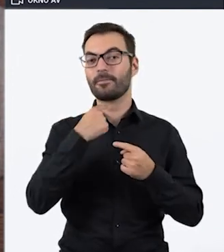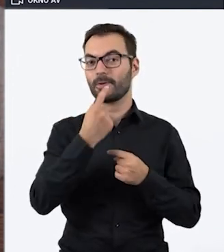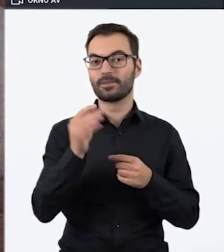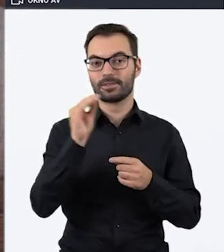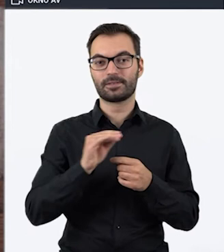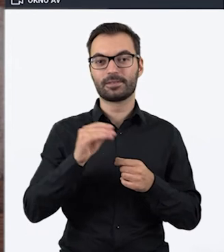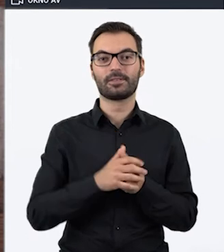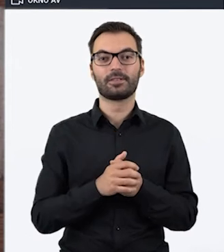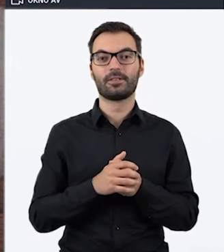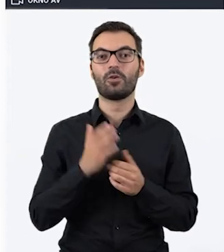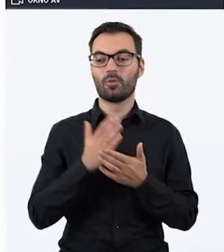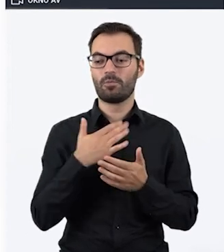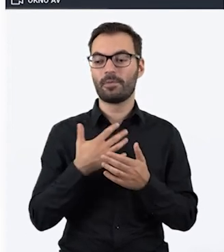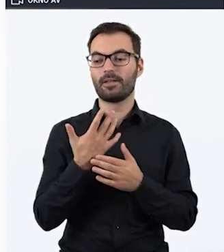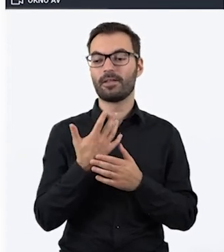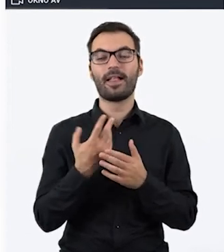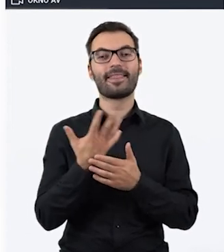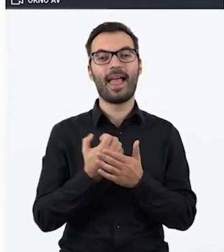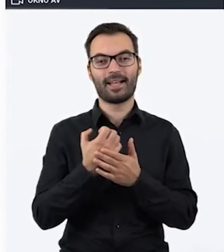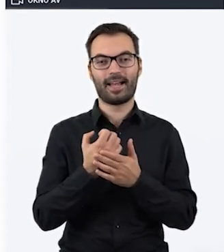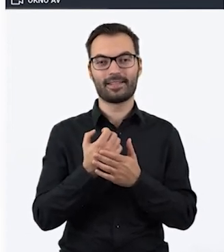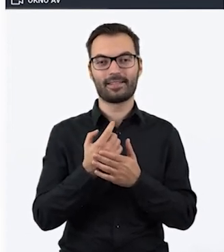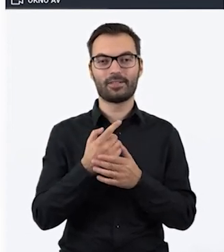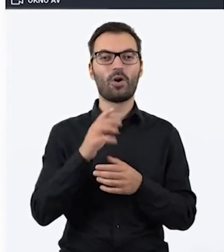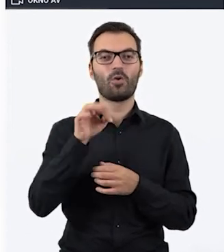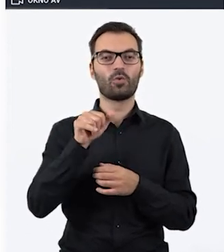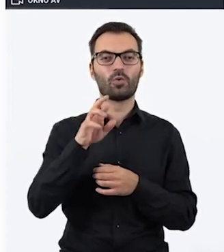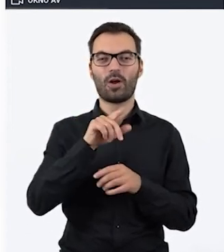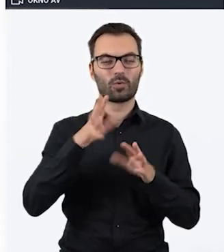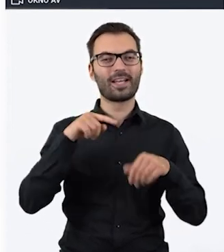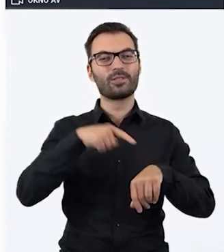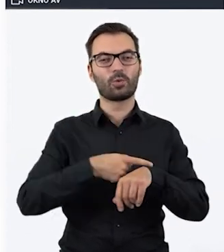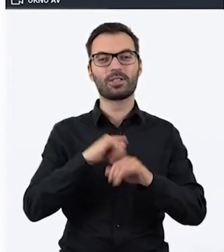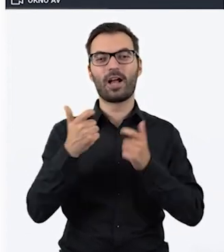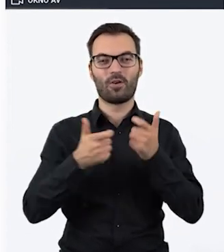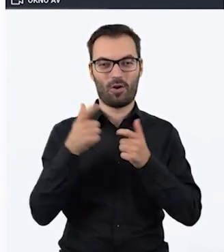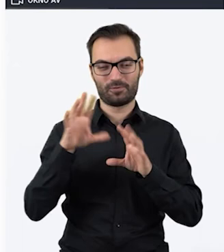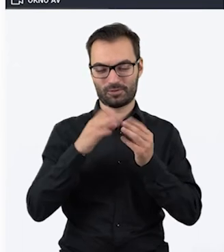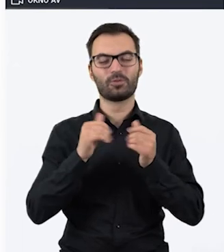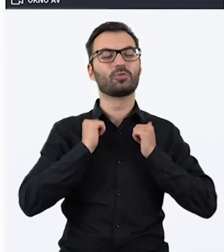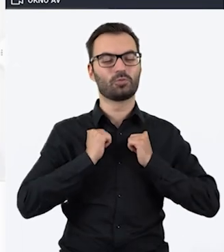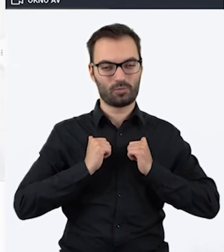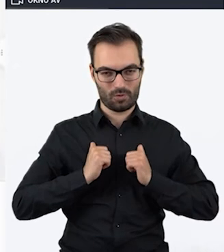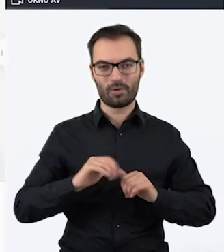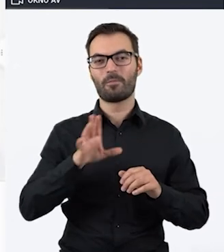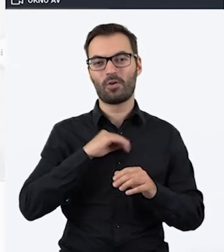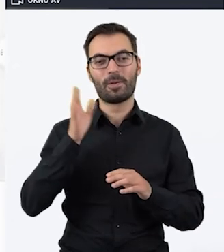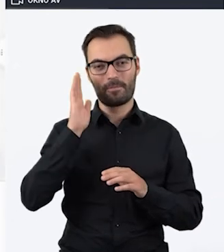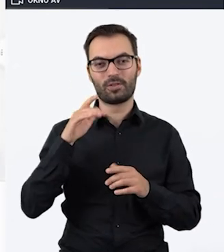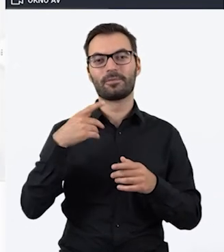mamy nagrany tutorial, jak tworzyć te narzędzia, więc proszę się nie martwić. I będzie można później